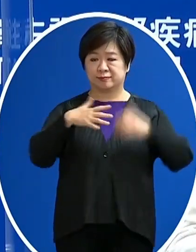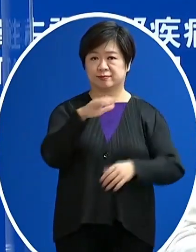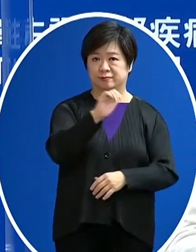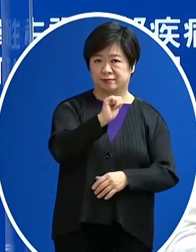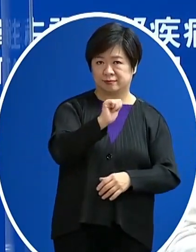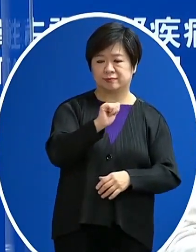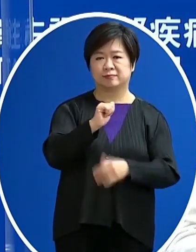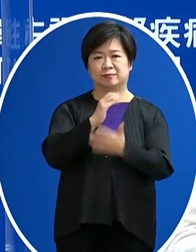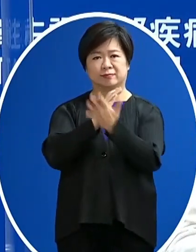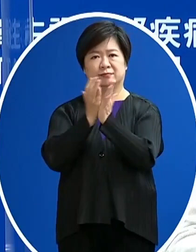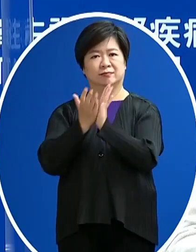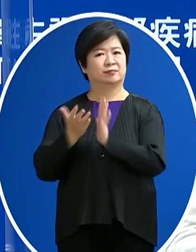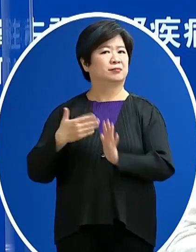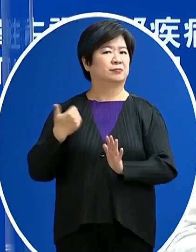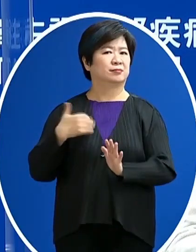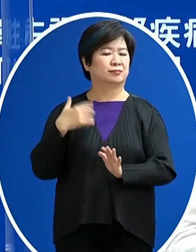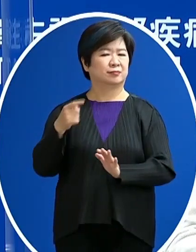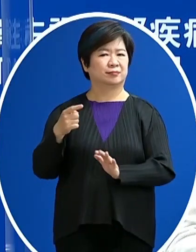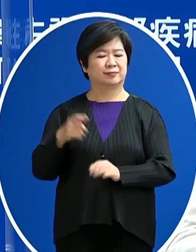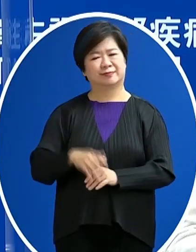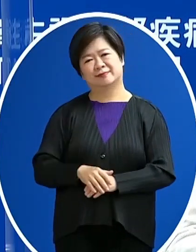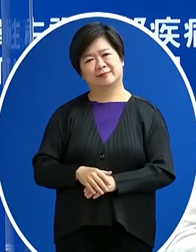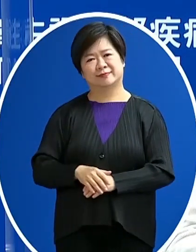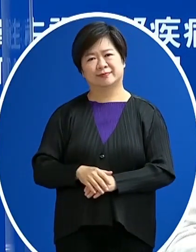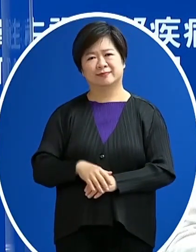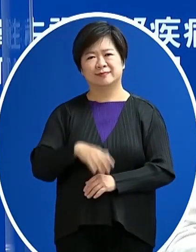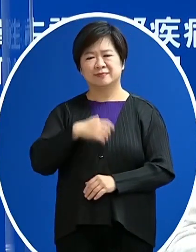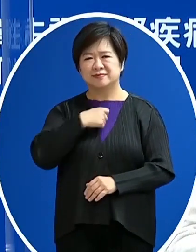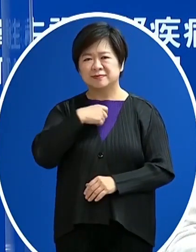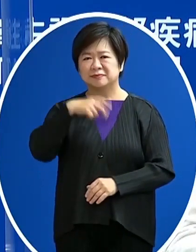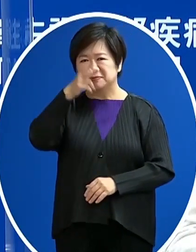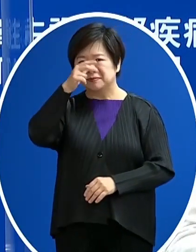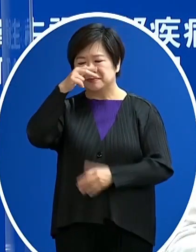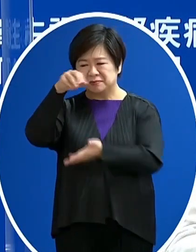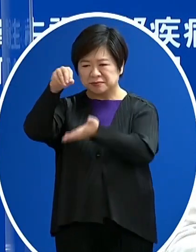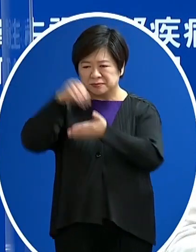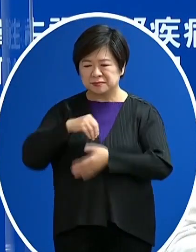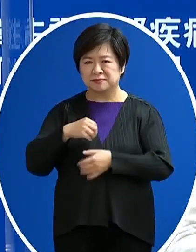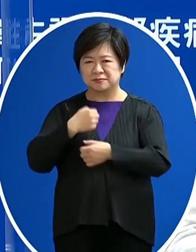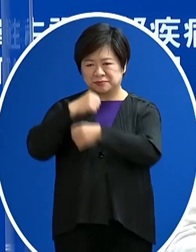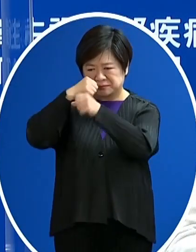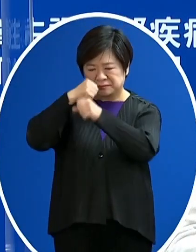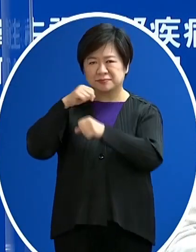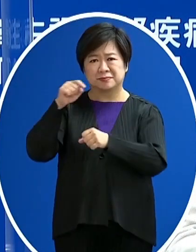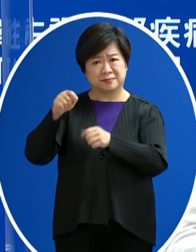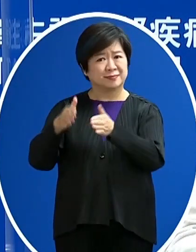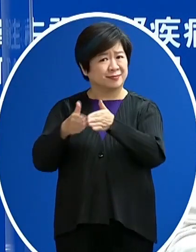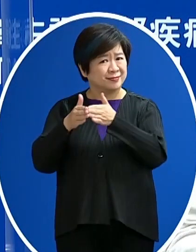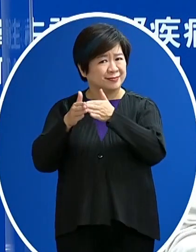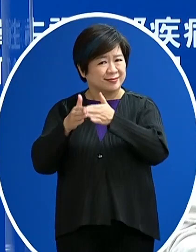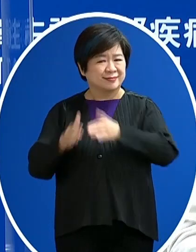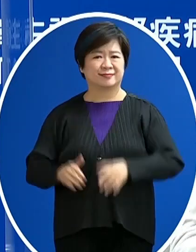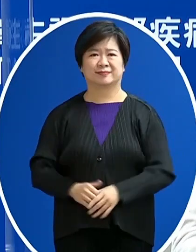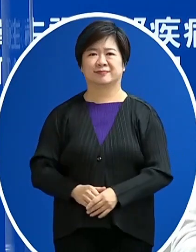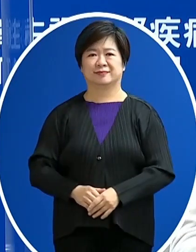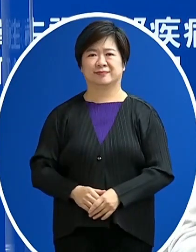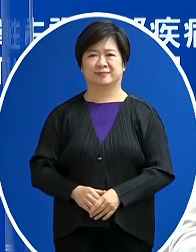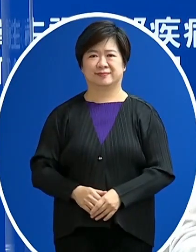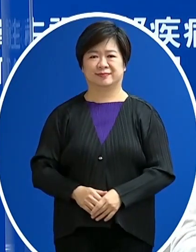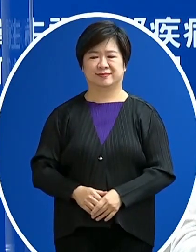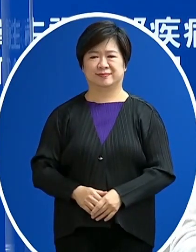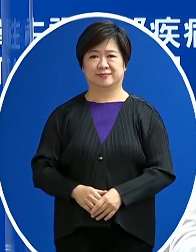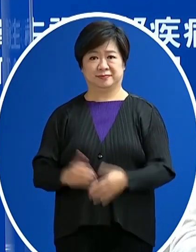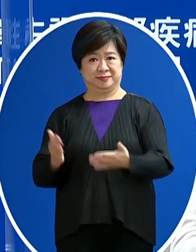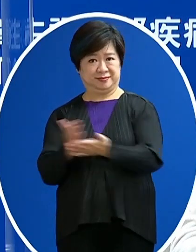連我們都不知道 老鼠一直抓來看現在還沒進行到這樣的一個地步初步還是